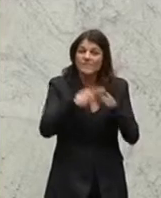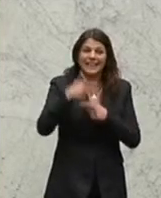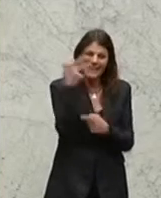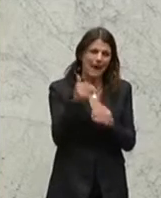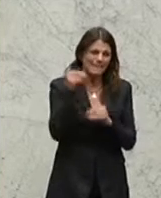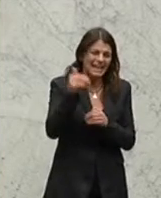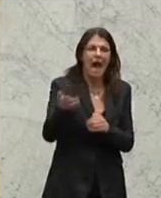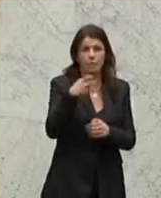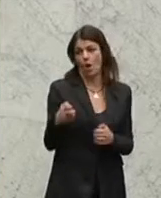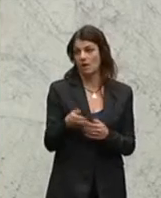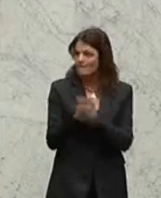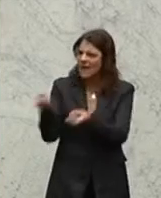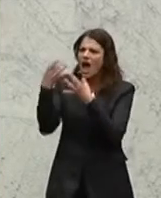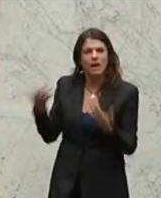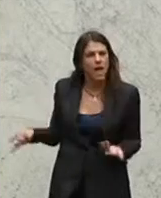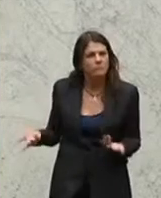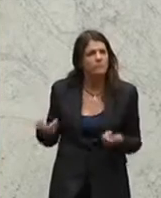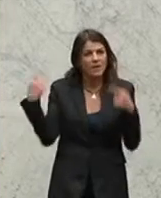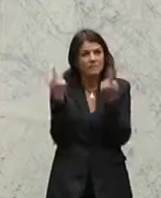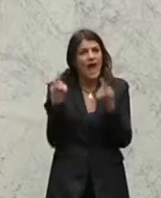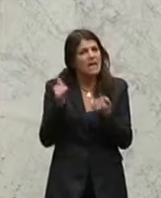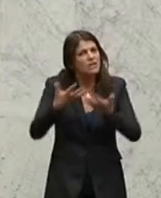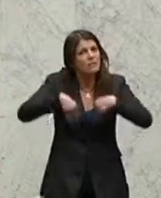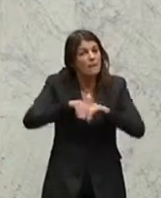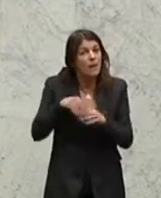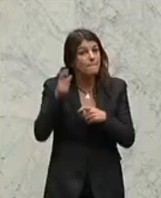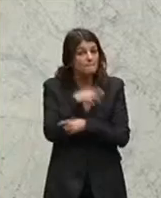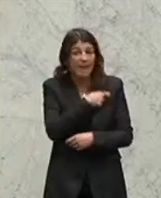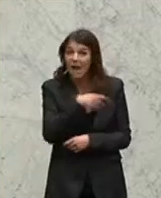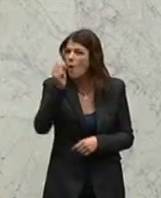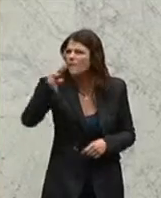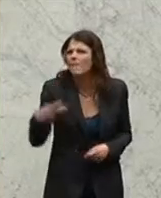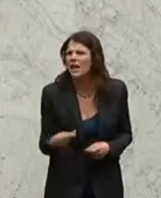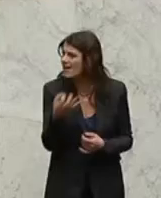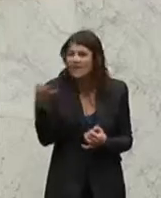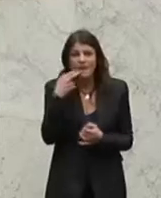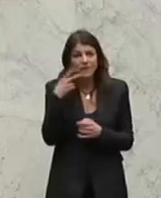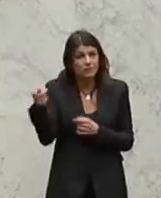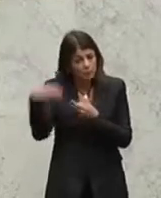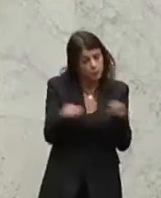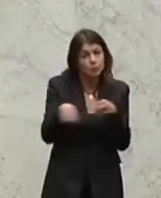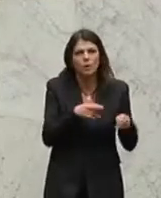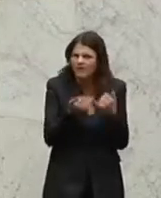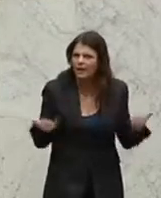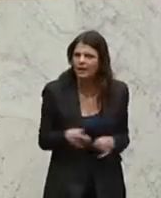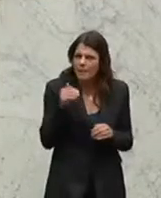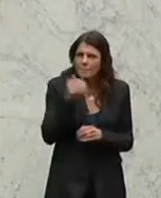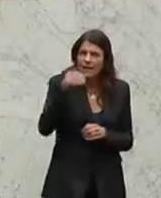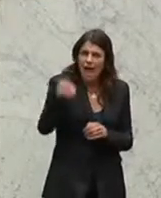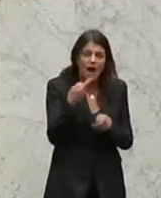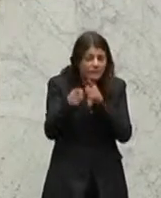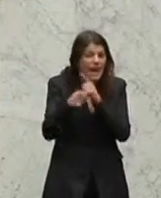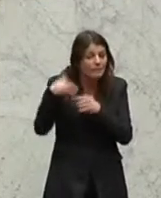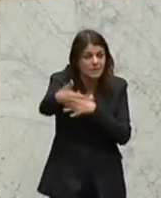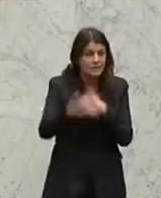Euro. Und jetzt erklären Sie mir mal, werte Familienpartei ÖVP, wie Sie das wieder stopfen wollen, das Milliardenloch in den nächsten